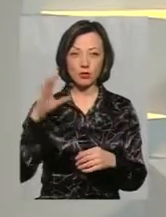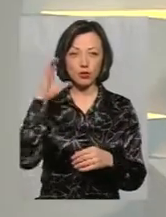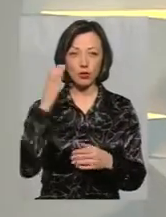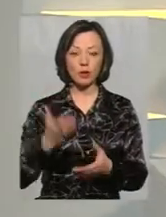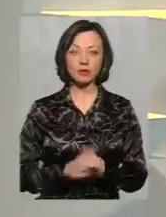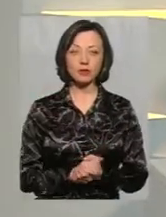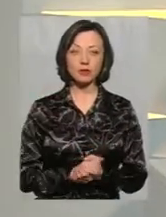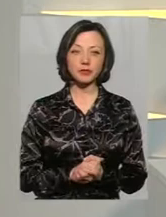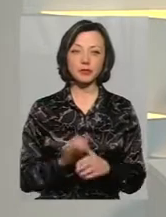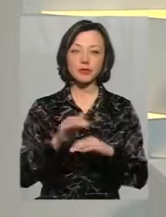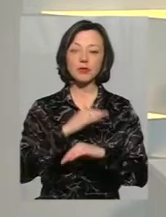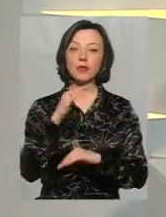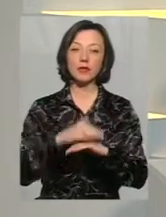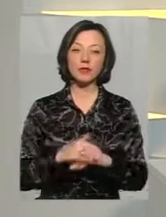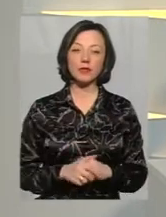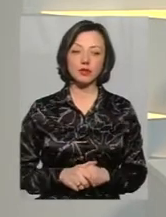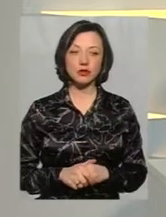послухаємо. Добрий вечір.